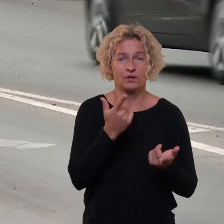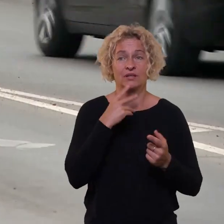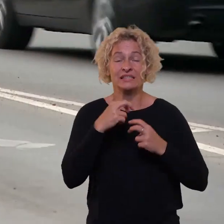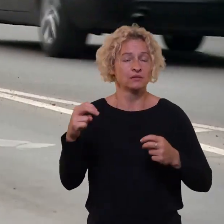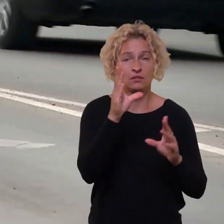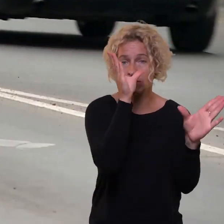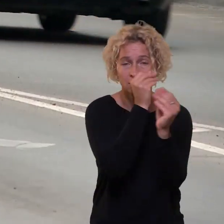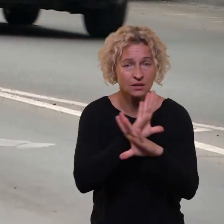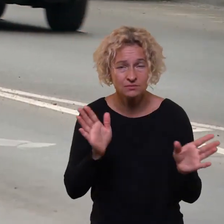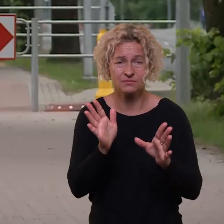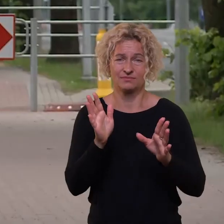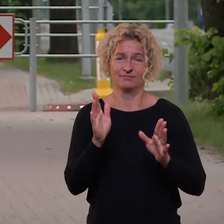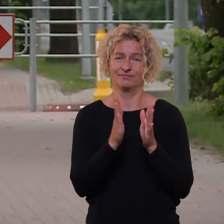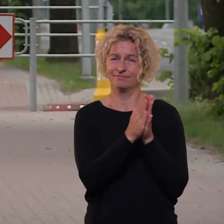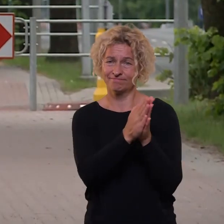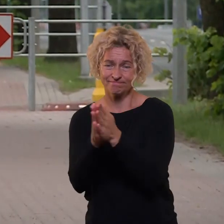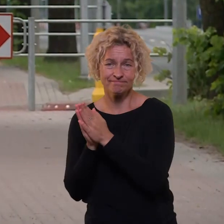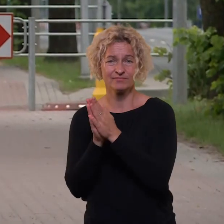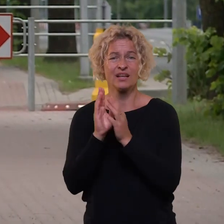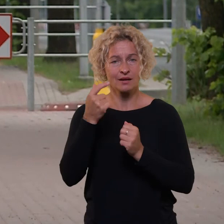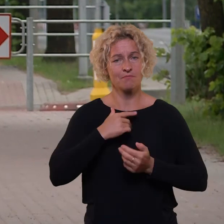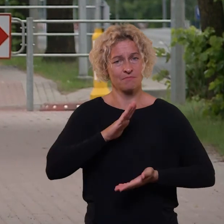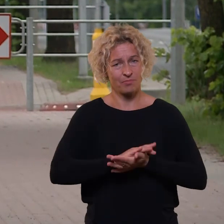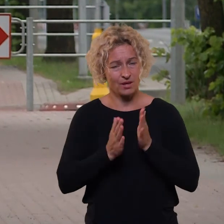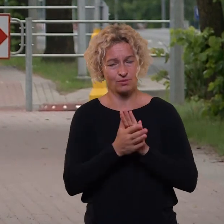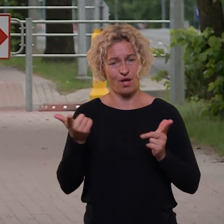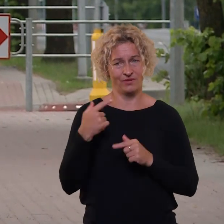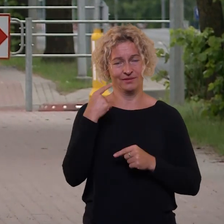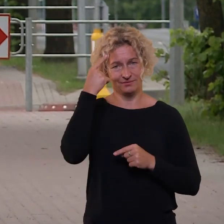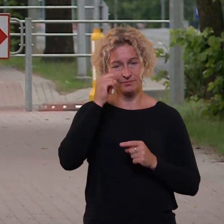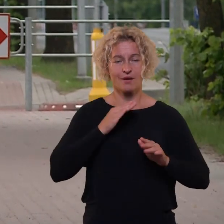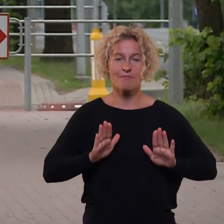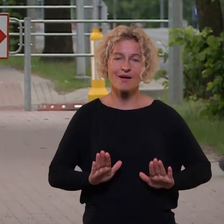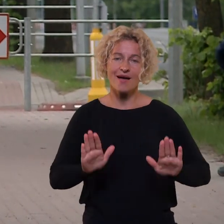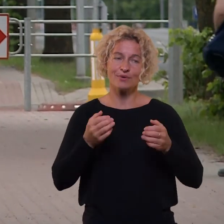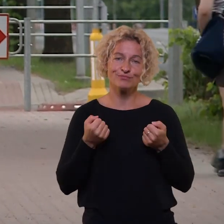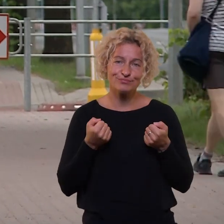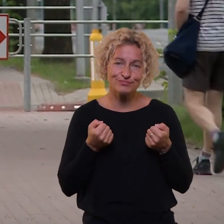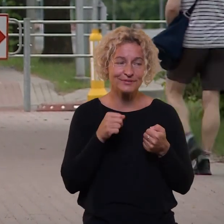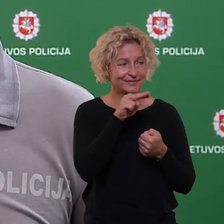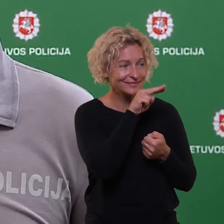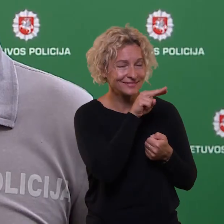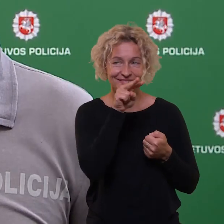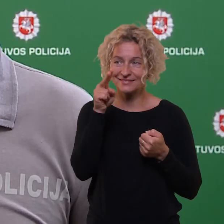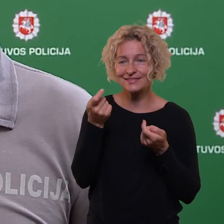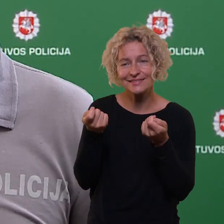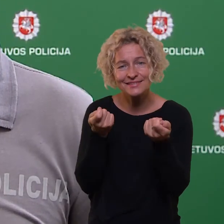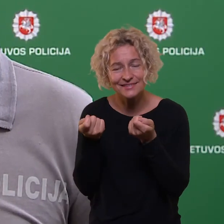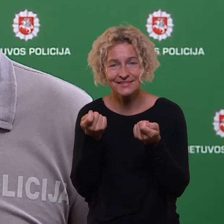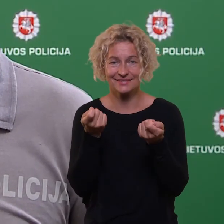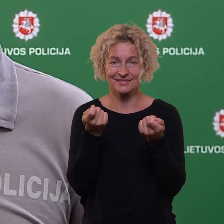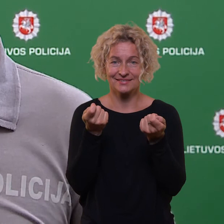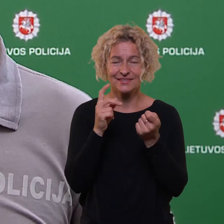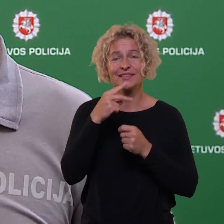taisyklės pamiršę skubą per tą steriją staina. Tai jau iš anksto stabdyti, apsižiūrėti, įsitikinti ir, aišku, praleisti tos